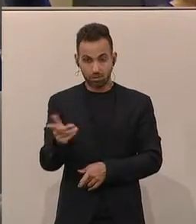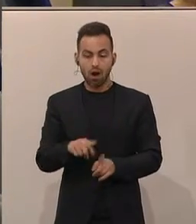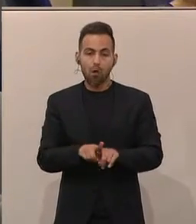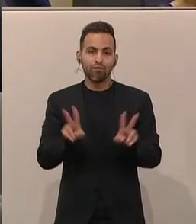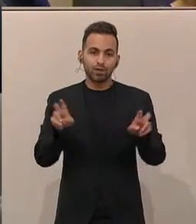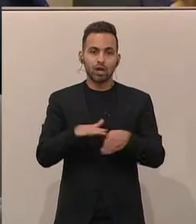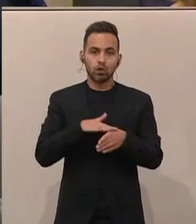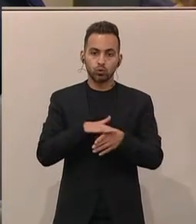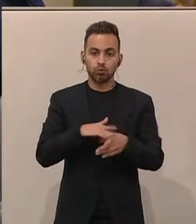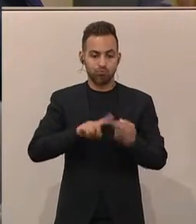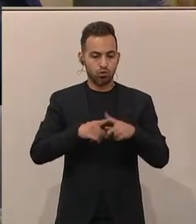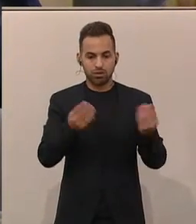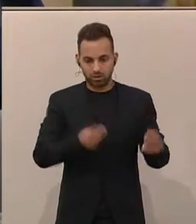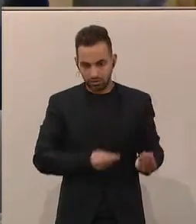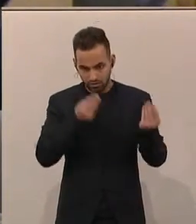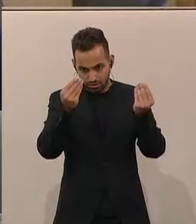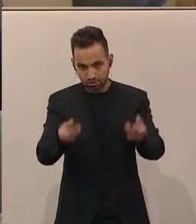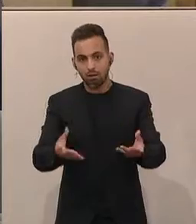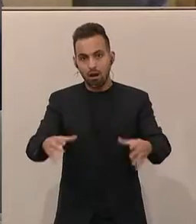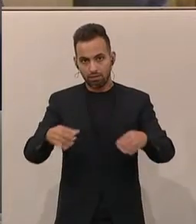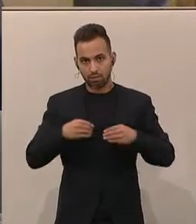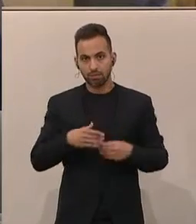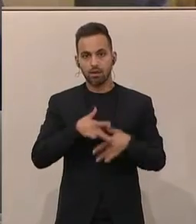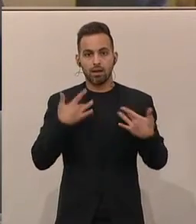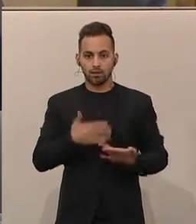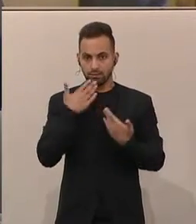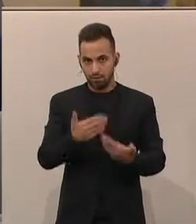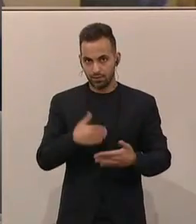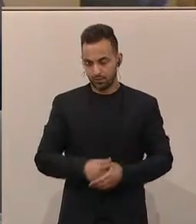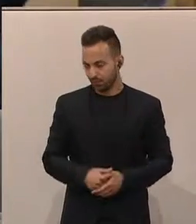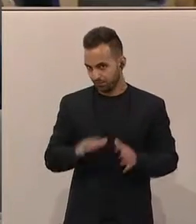Entschuldigung, die hier von der Politik an sie gestellt wird, annehmen. Herzlichen Dank.